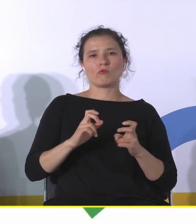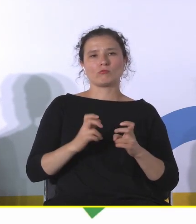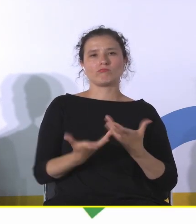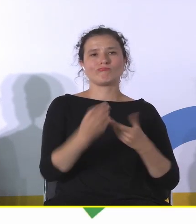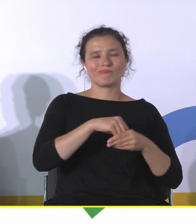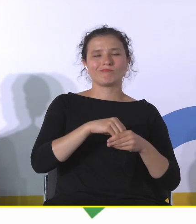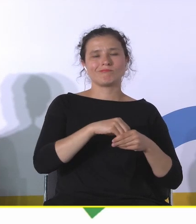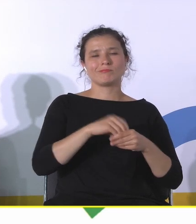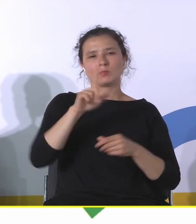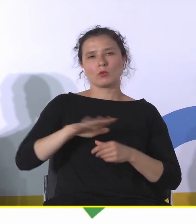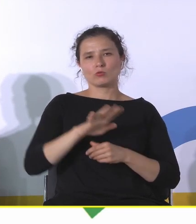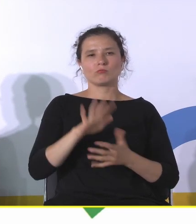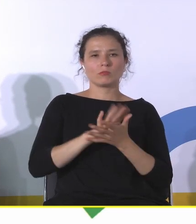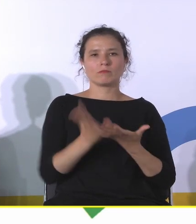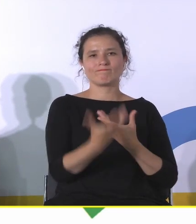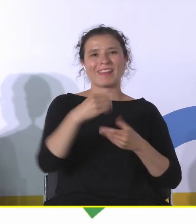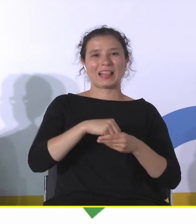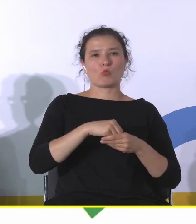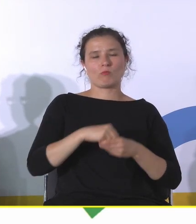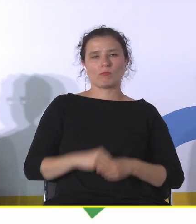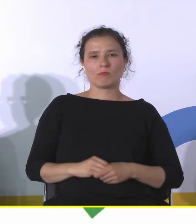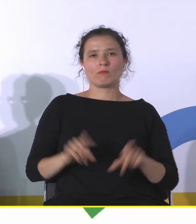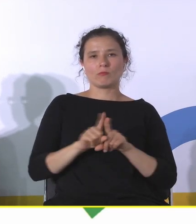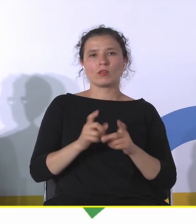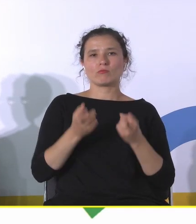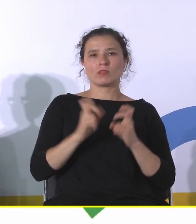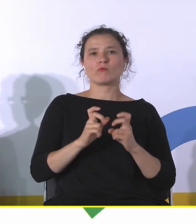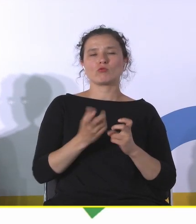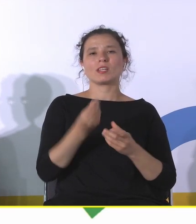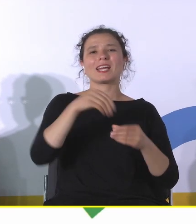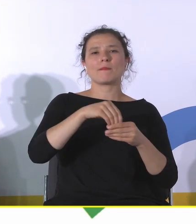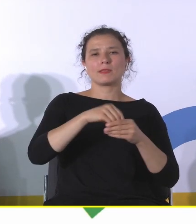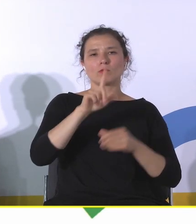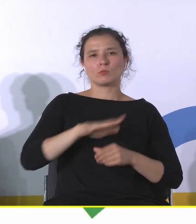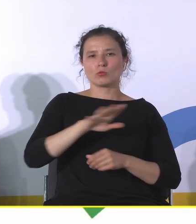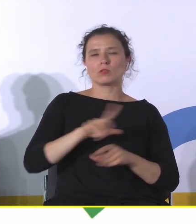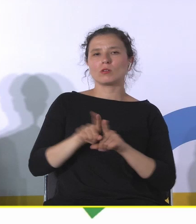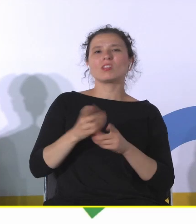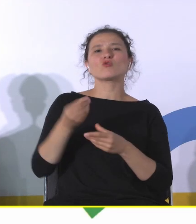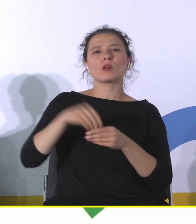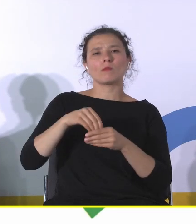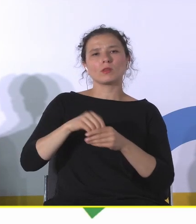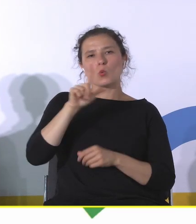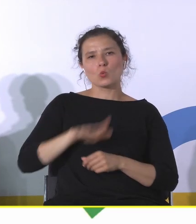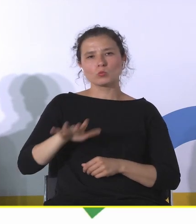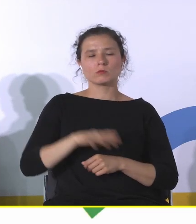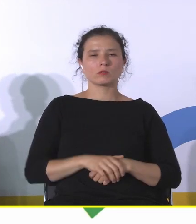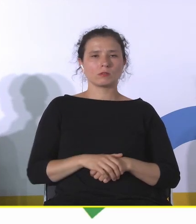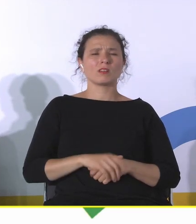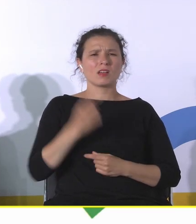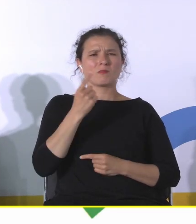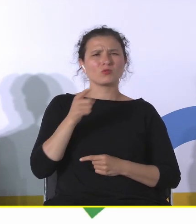społeczności, na budowanie kapitału społecznego, na budowanie kapitału ludzkiego. Także myślę, że to jest taki zasób, który w miastach